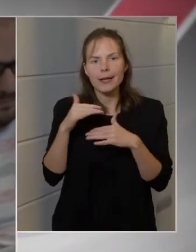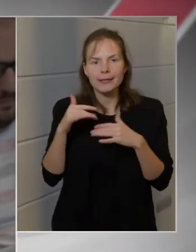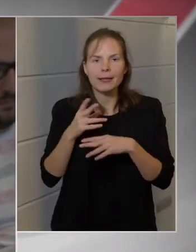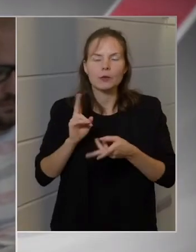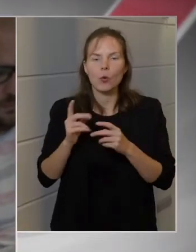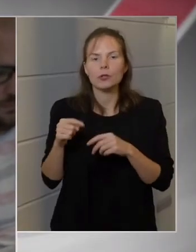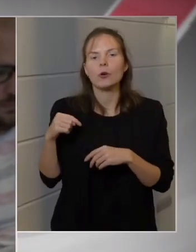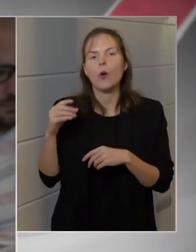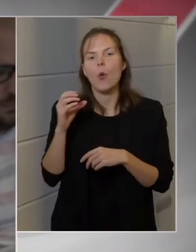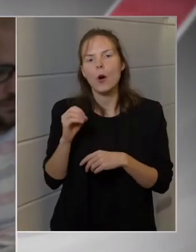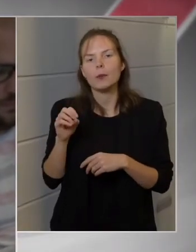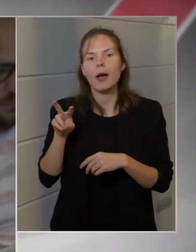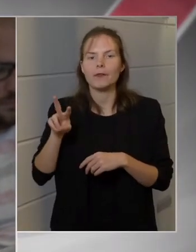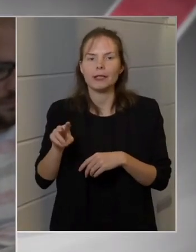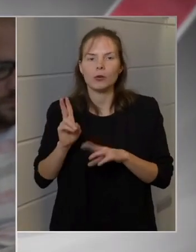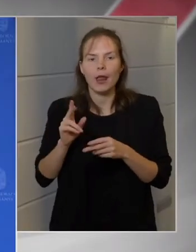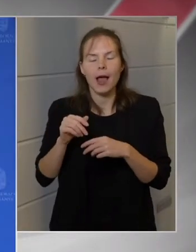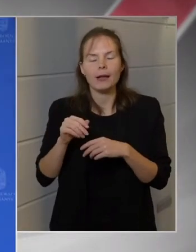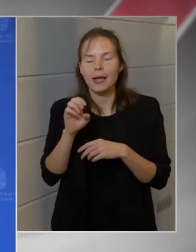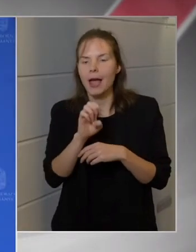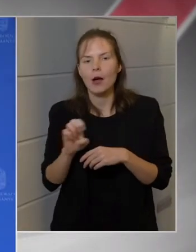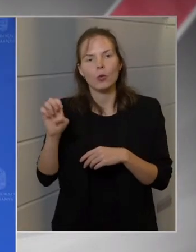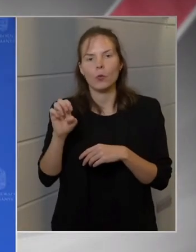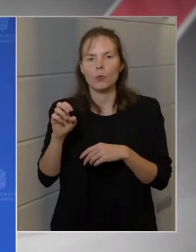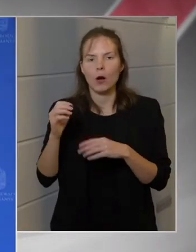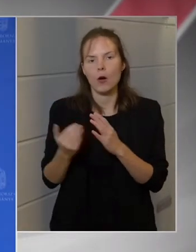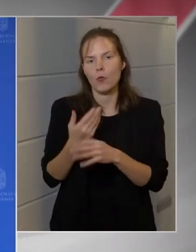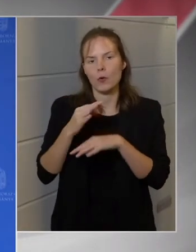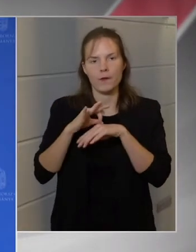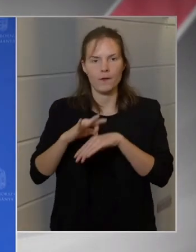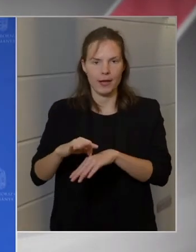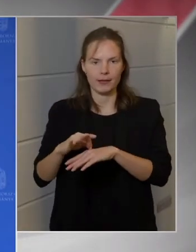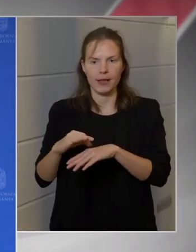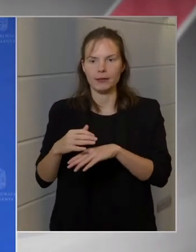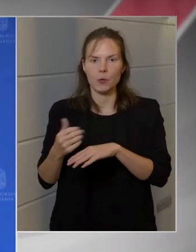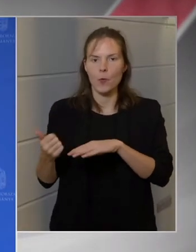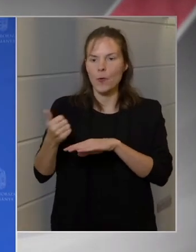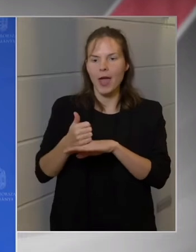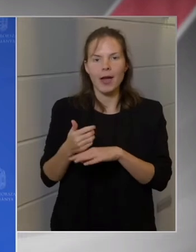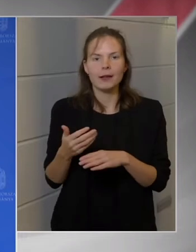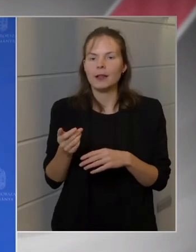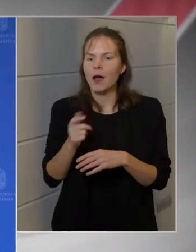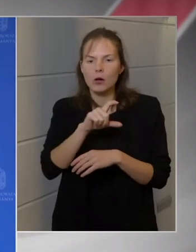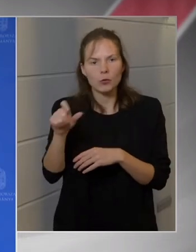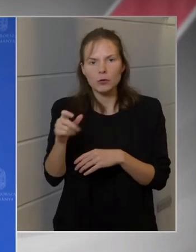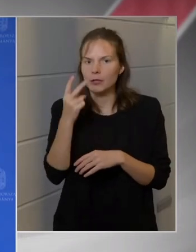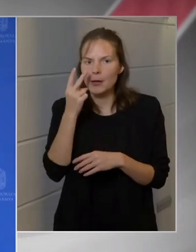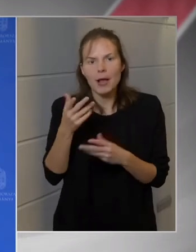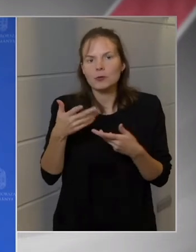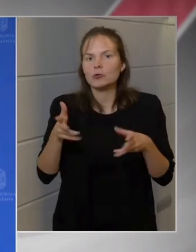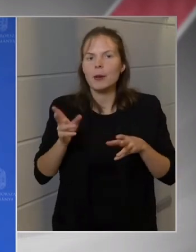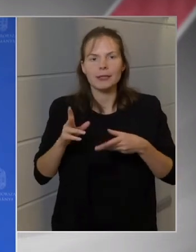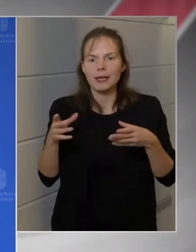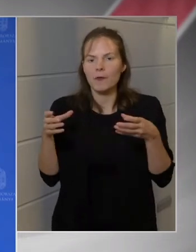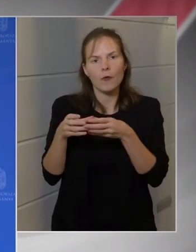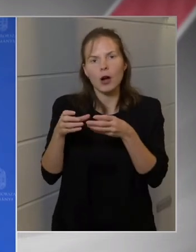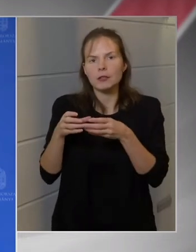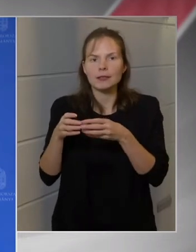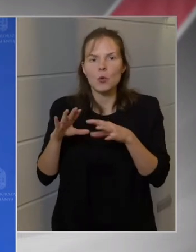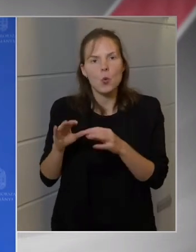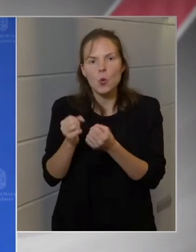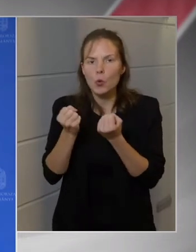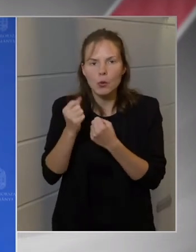lehet Európa új vezetője. De hát azóta sem láttunk semmit, hogy egy ilyen frakció megalakulna.